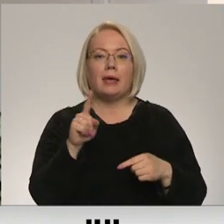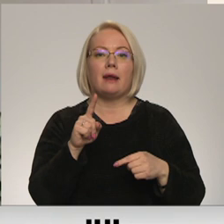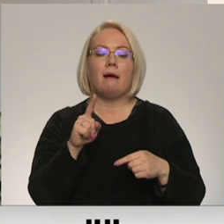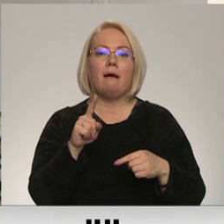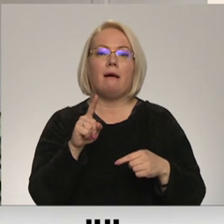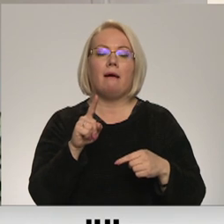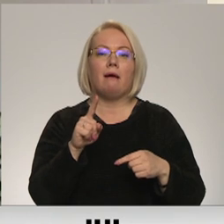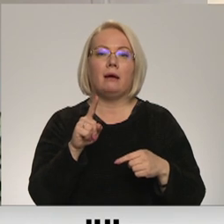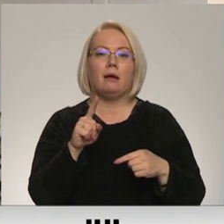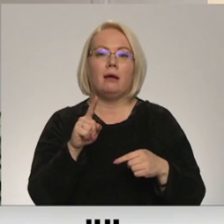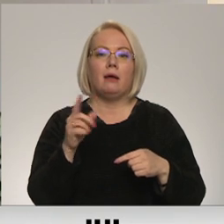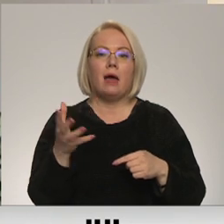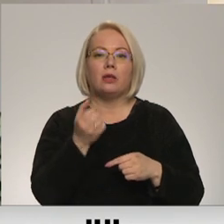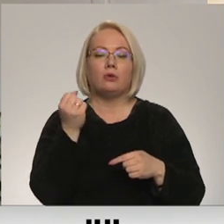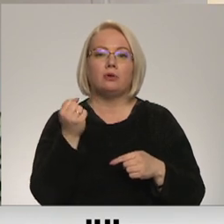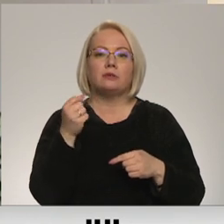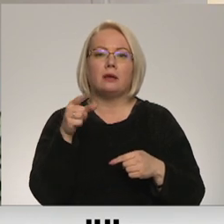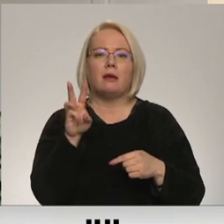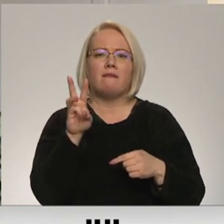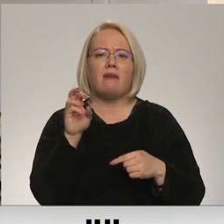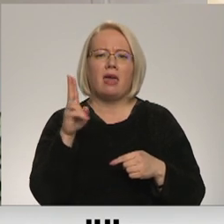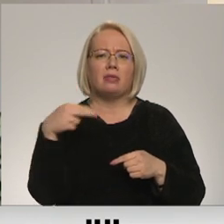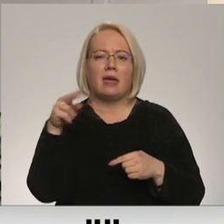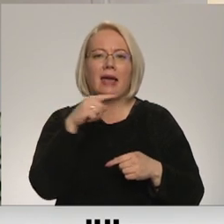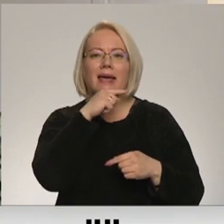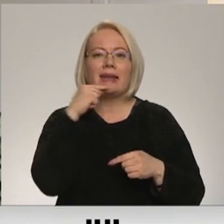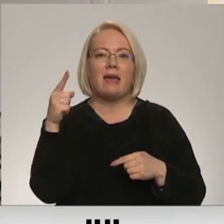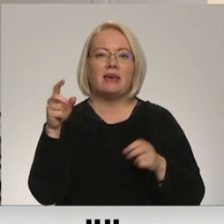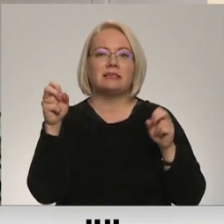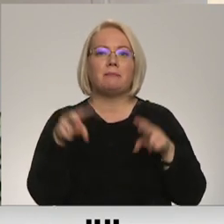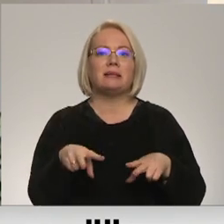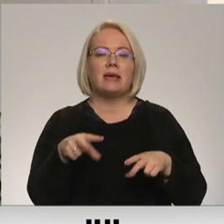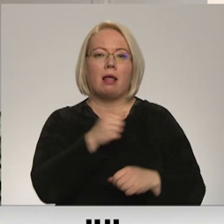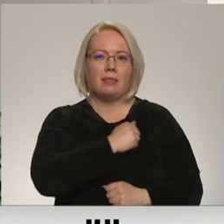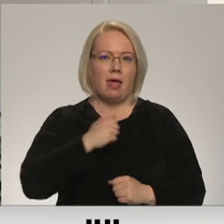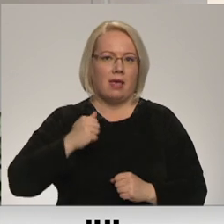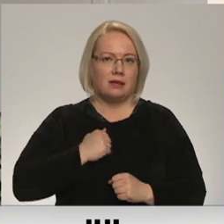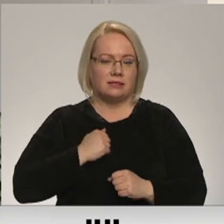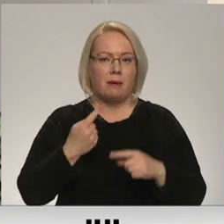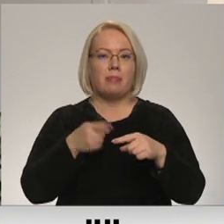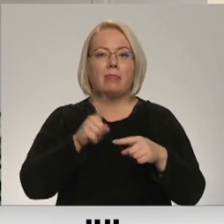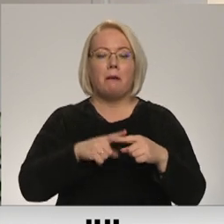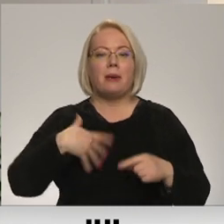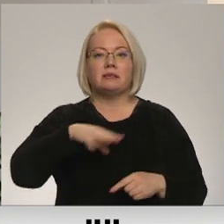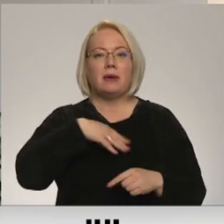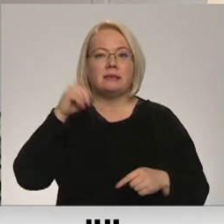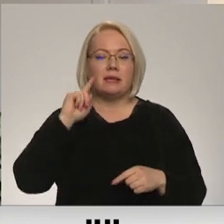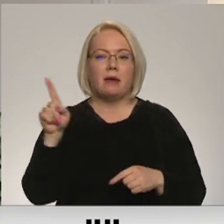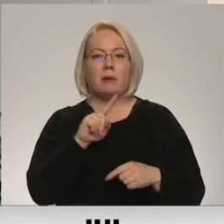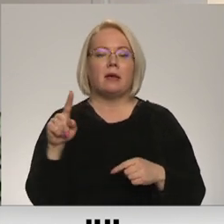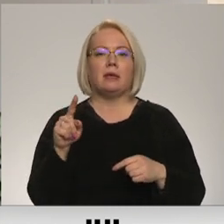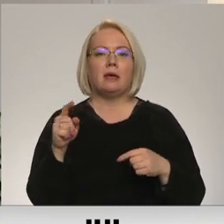ar Krievijas speciālu dienestiem. Tāpēc mēs zinām, ka ir arī bloķēts